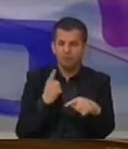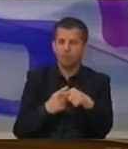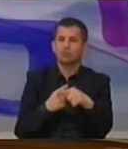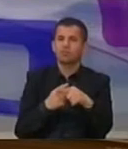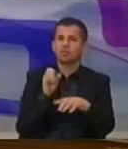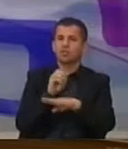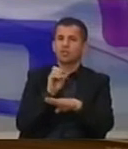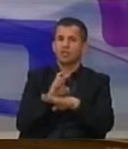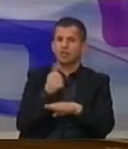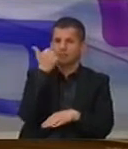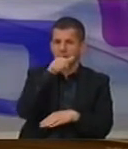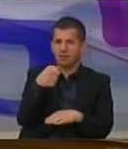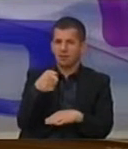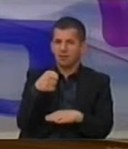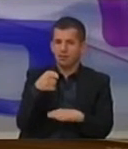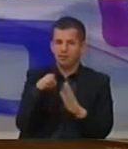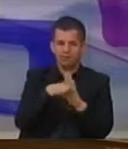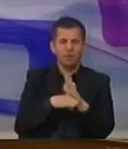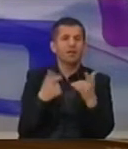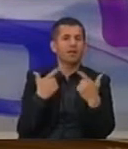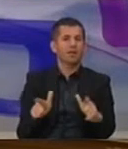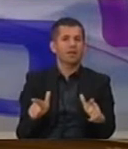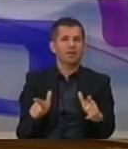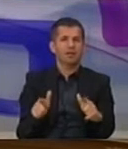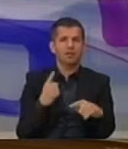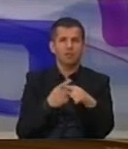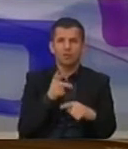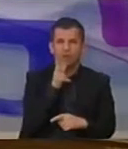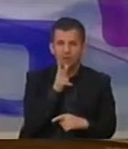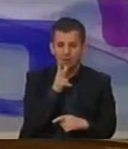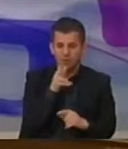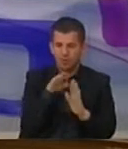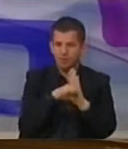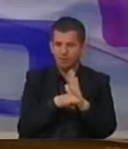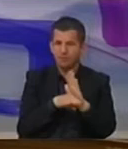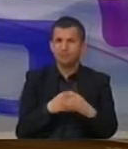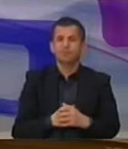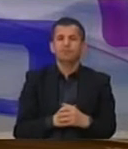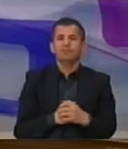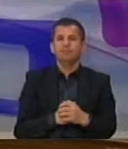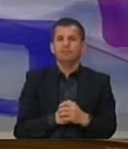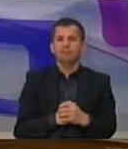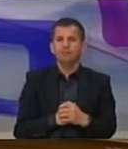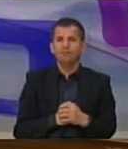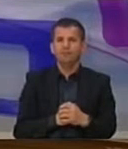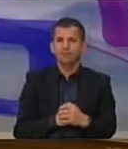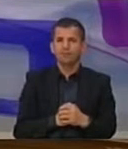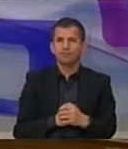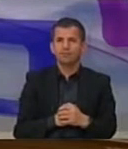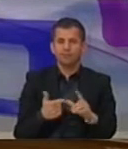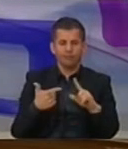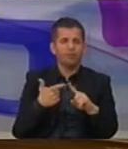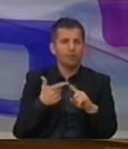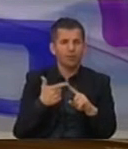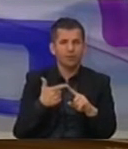këshilat sëpse kjo i lejohet dhe i kërkohet me lecë. E para, e